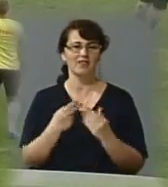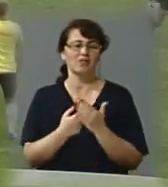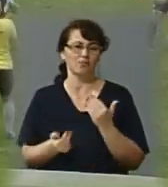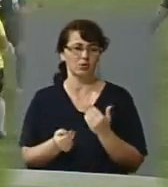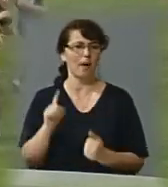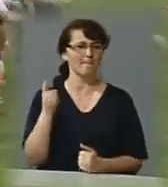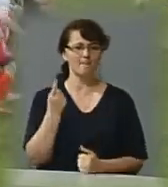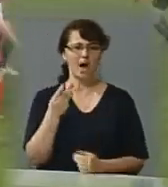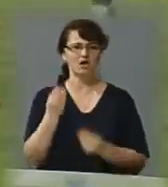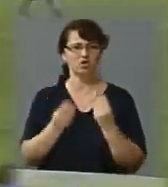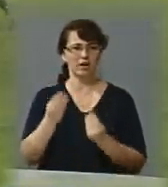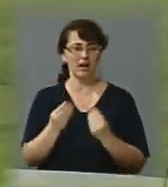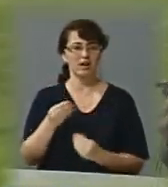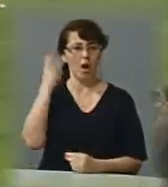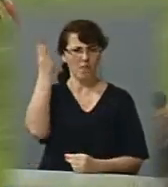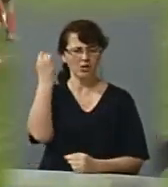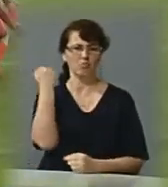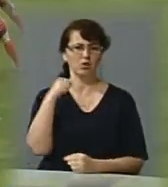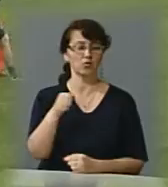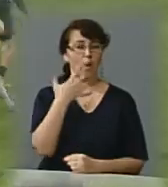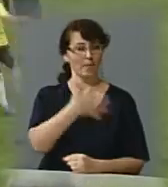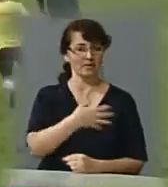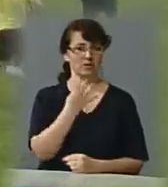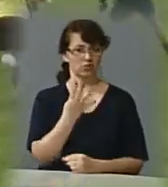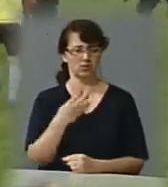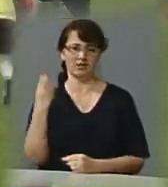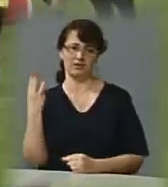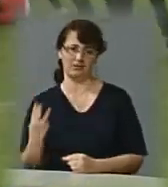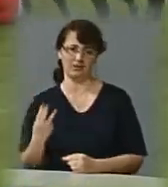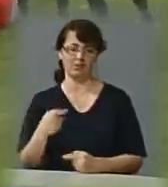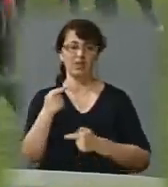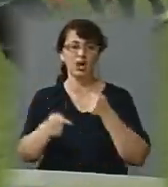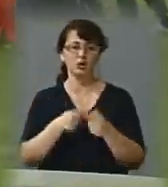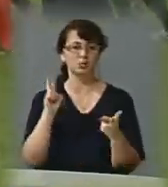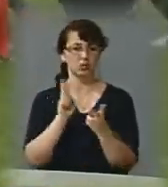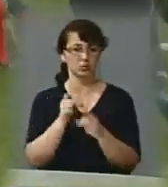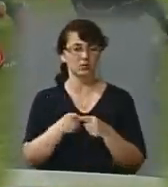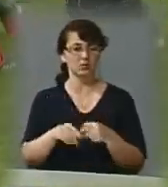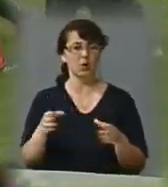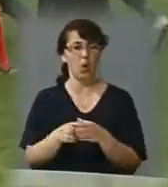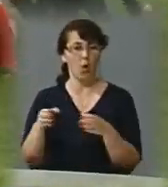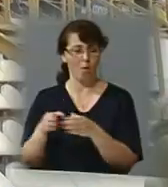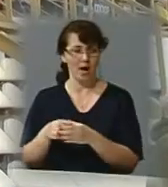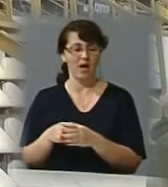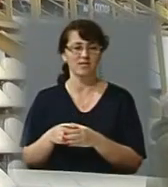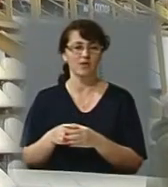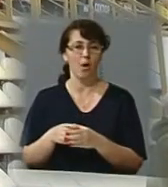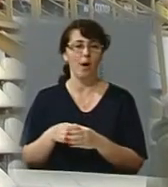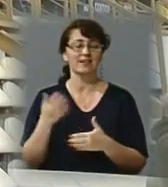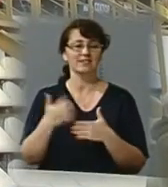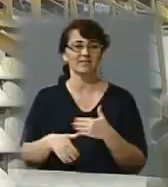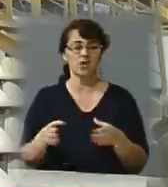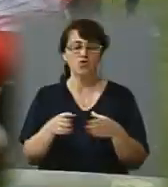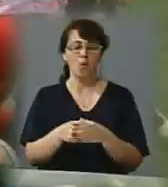серії, в якій хмельничани перемогли з рахунком 54-3. Наступна зустріч цих команд у межах чемпіонату України з регбі серед команд